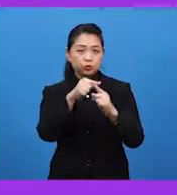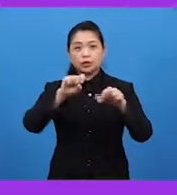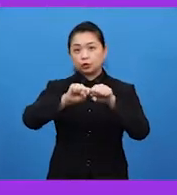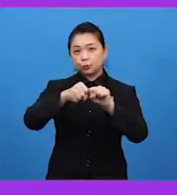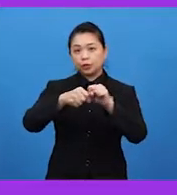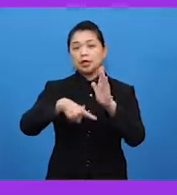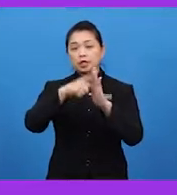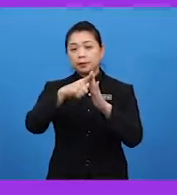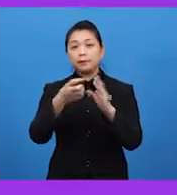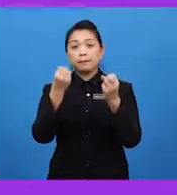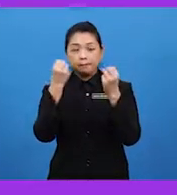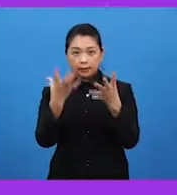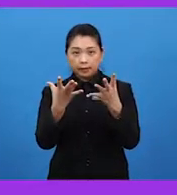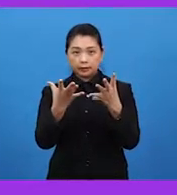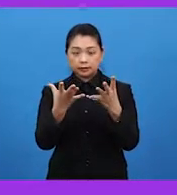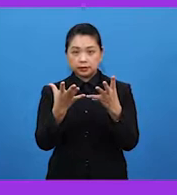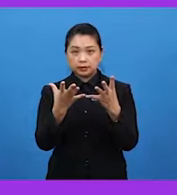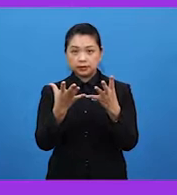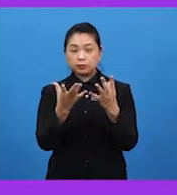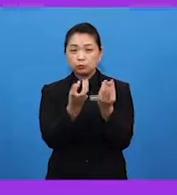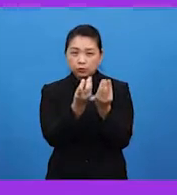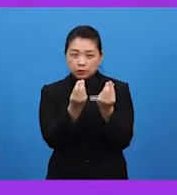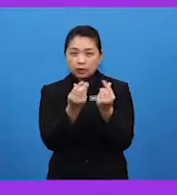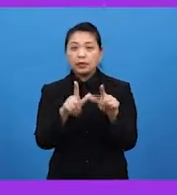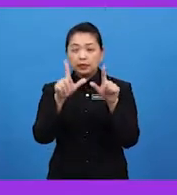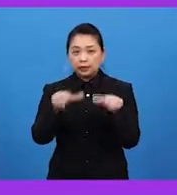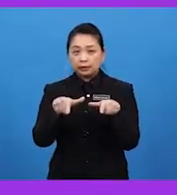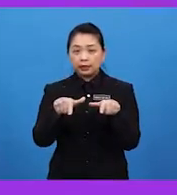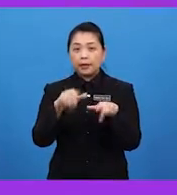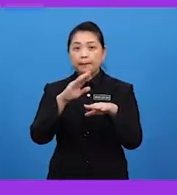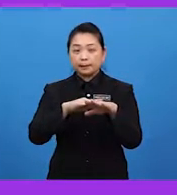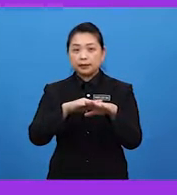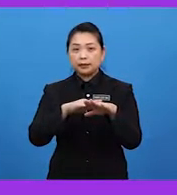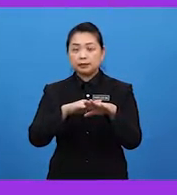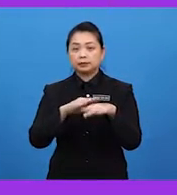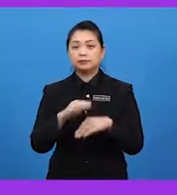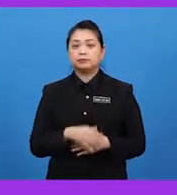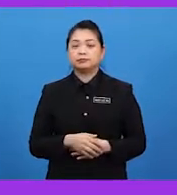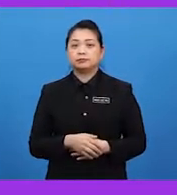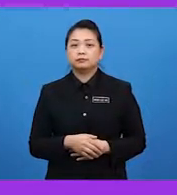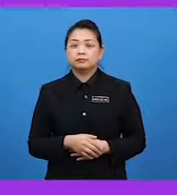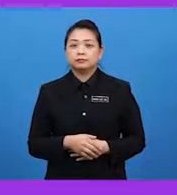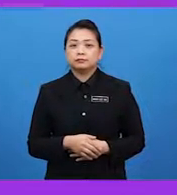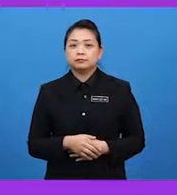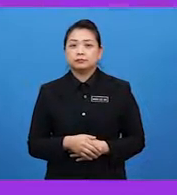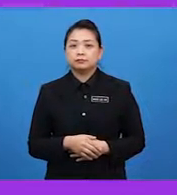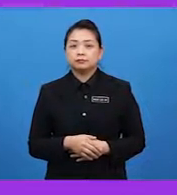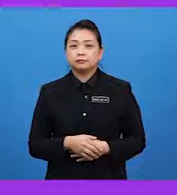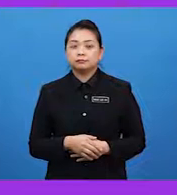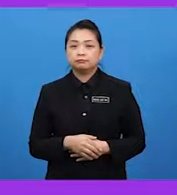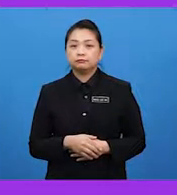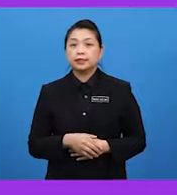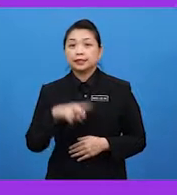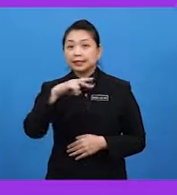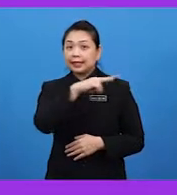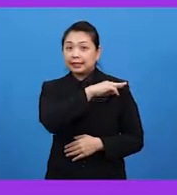lebih banyak butir dubunga melekat pada kaki atau mana-mana anggota badan pada haiwan berkenan.